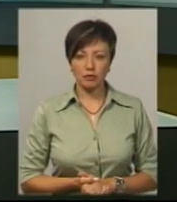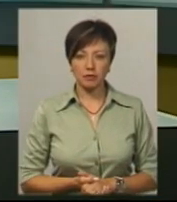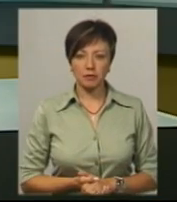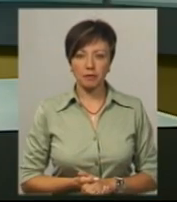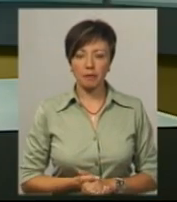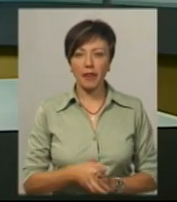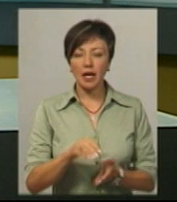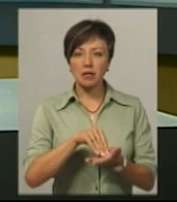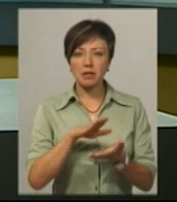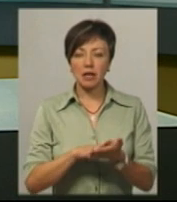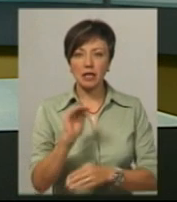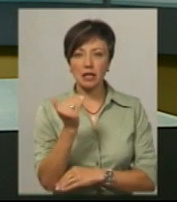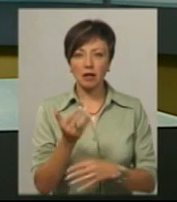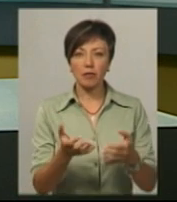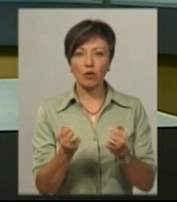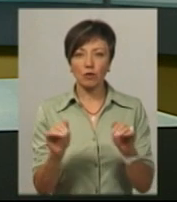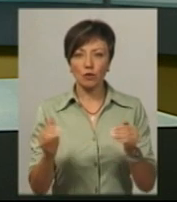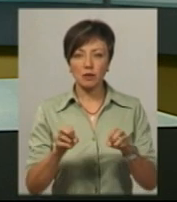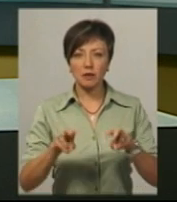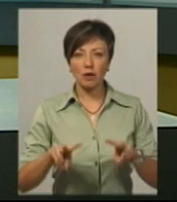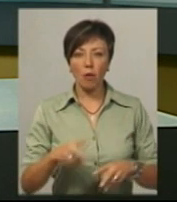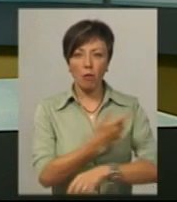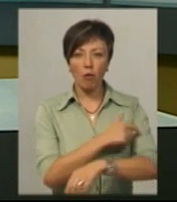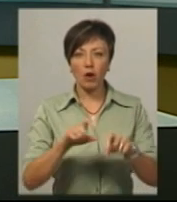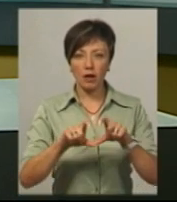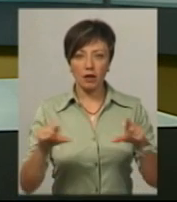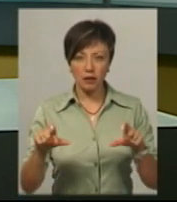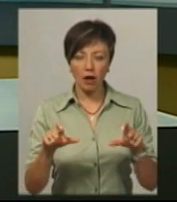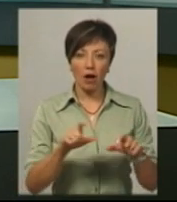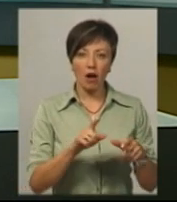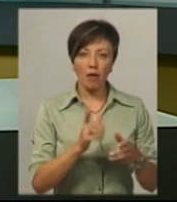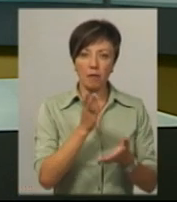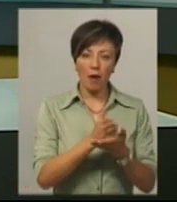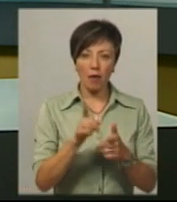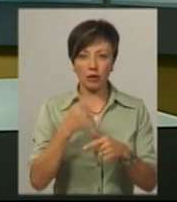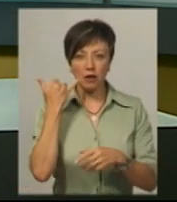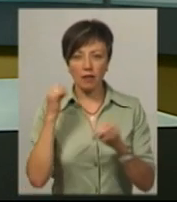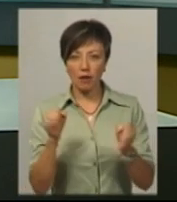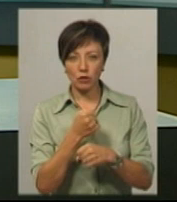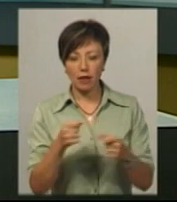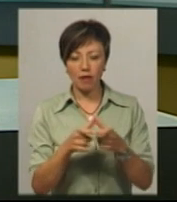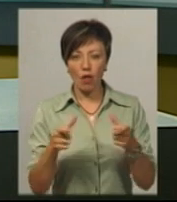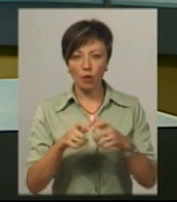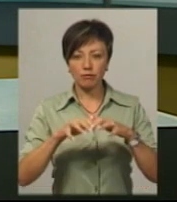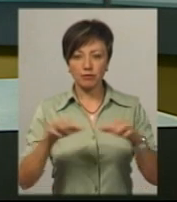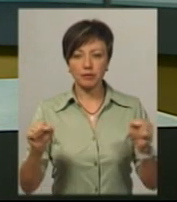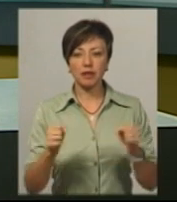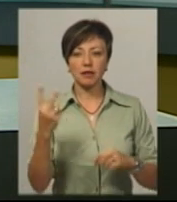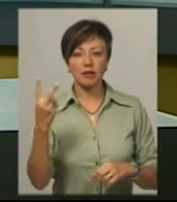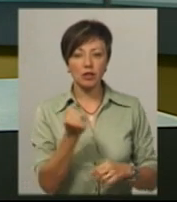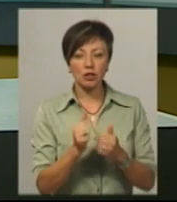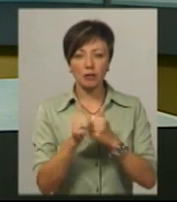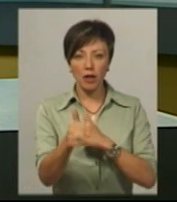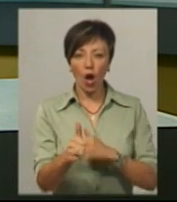Записати дитину на прийом до вузького спеціаліста у поліклініку онлайн чи телефоном неможливо, а талону розібрали за два тижні наперед.